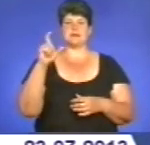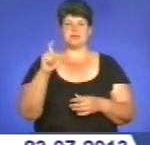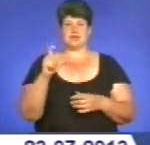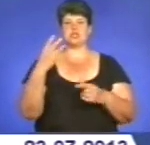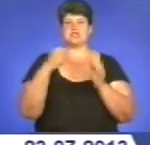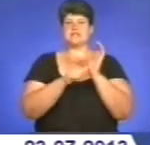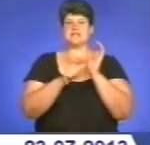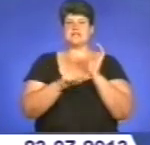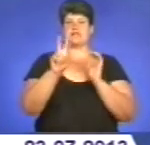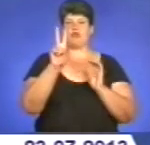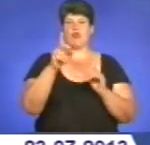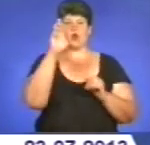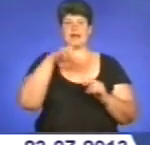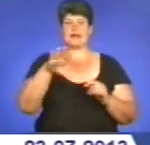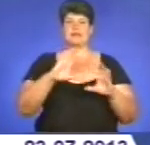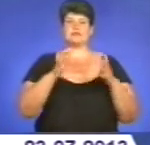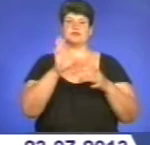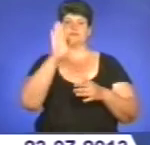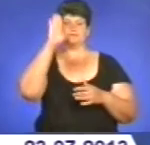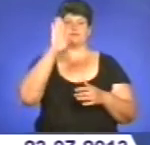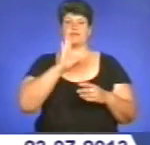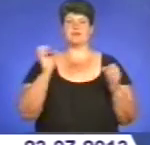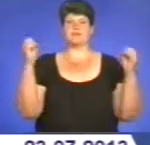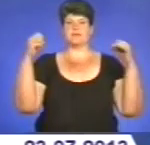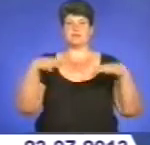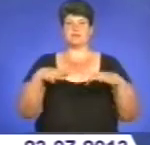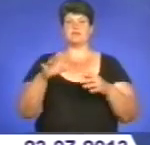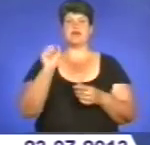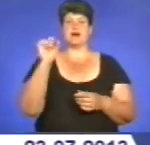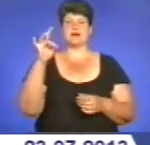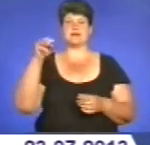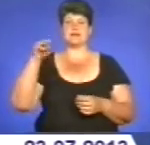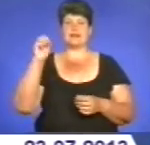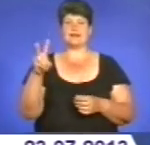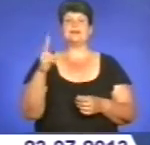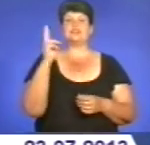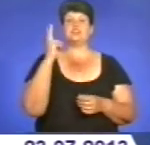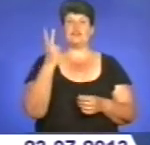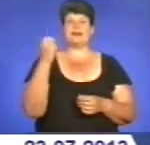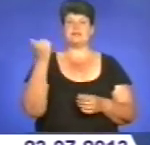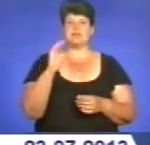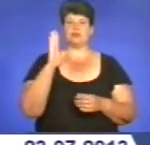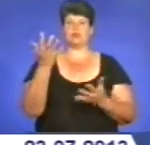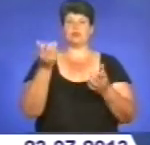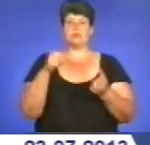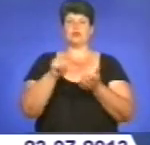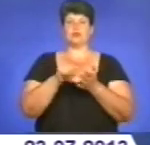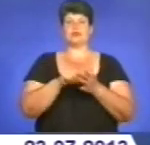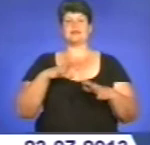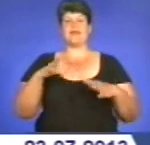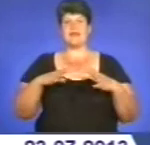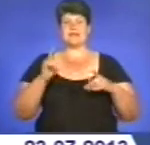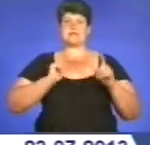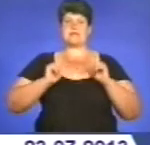країн світу з'їхалися до дитячого центру «Артек». Майже два тижні вони будуть брати участь у тренінгах та